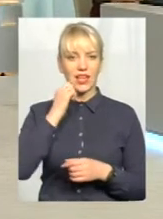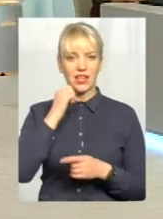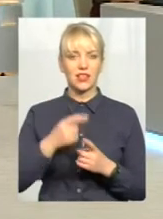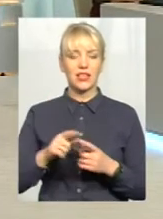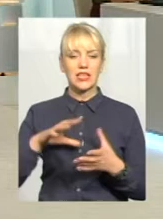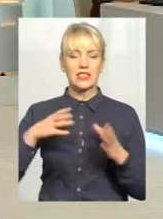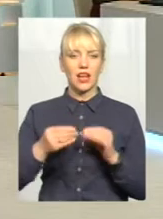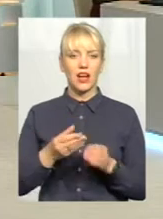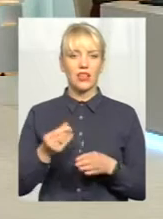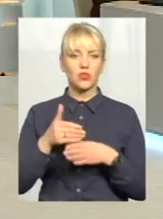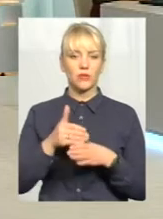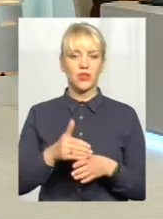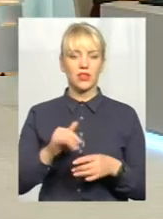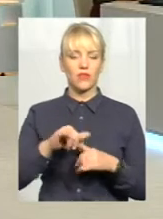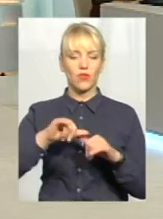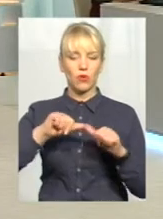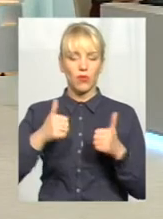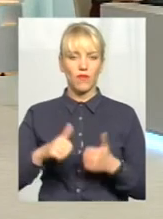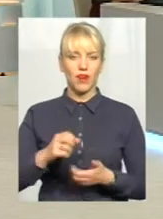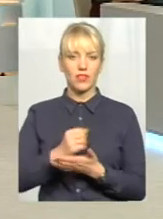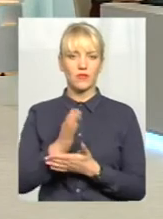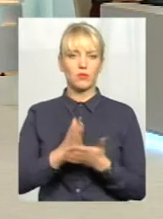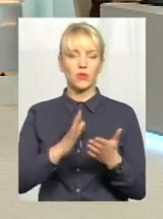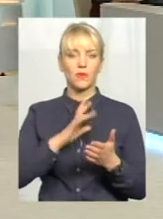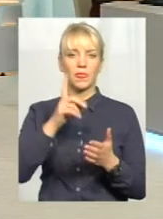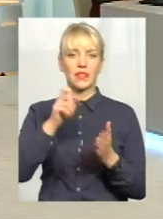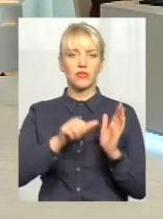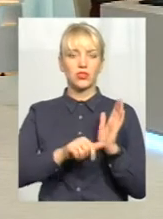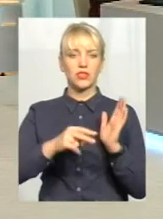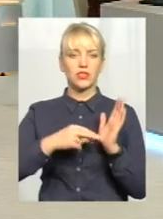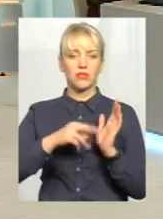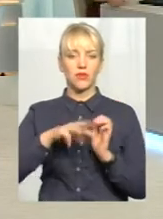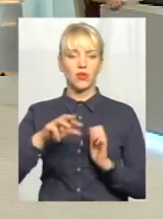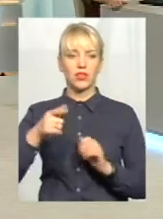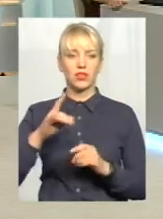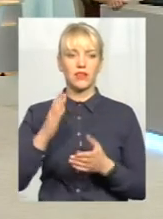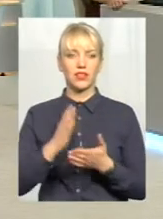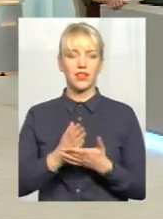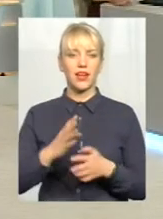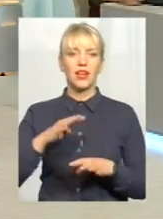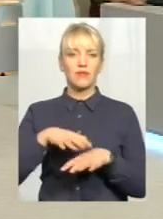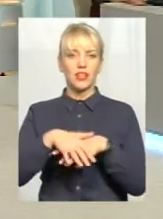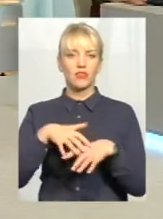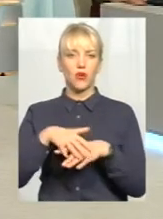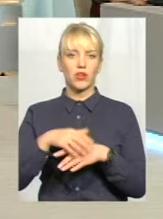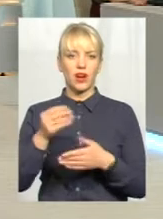з державного бюджету на формування інфраструктури становив 167 млн грн. Маємо інфографіку. Прошу показати.